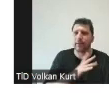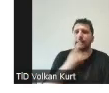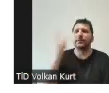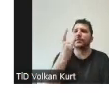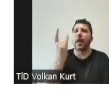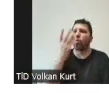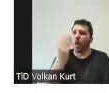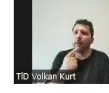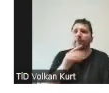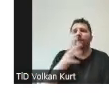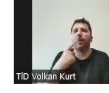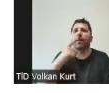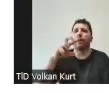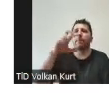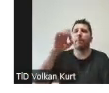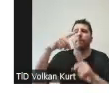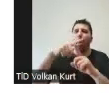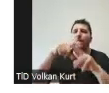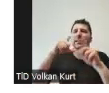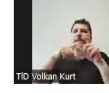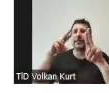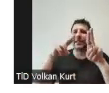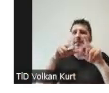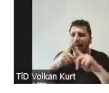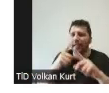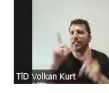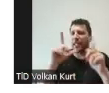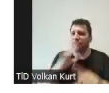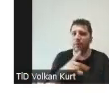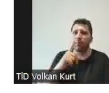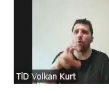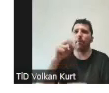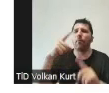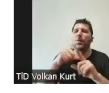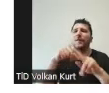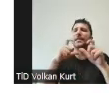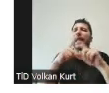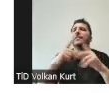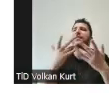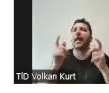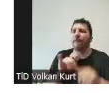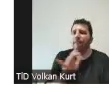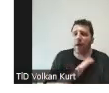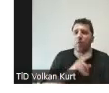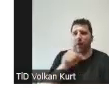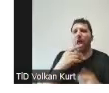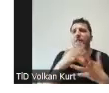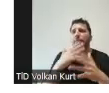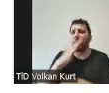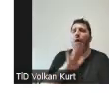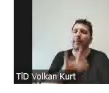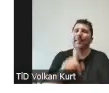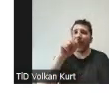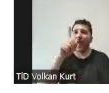veya bir podcast yapma ihtiyacınız vardır. Tabii bu podcasti ne için kullanacağınızı onlara da çıkmanızı bekliyoruz ama sadece